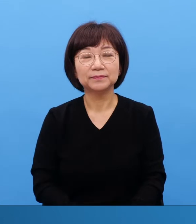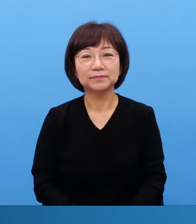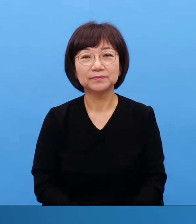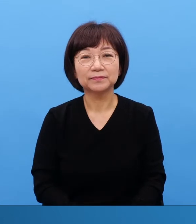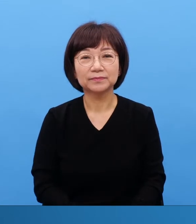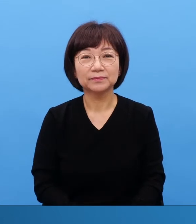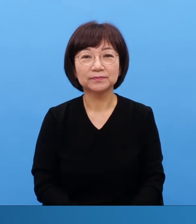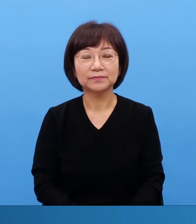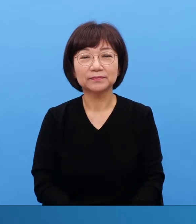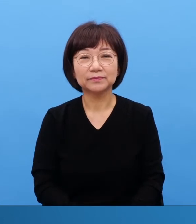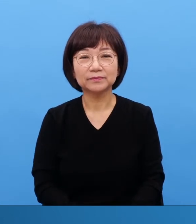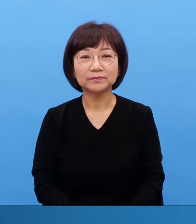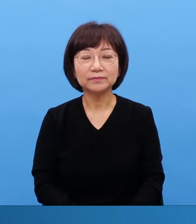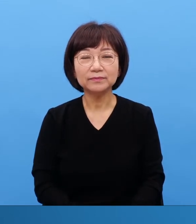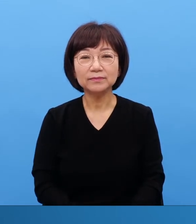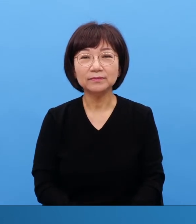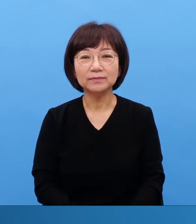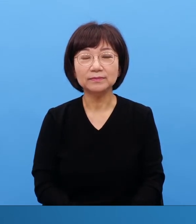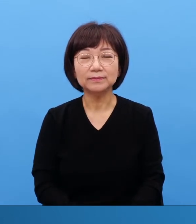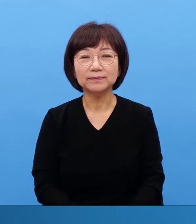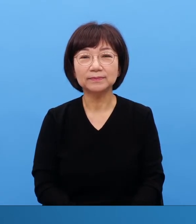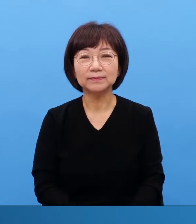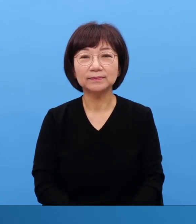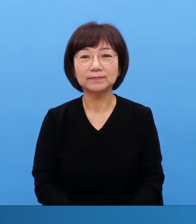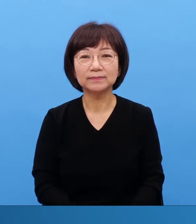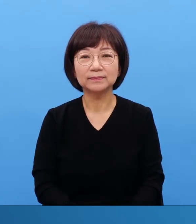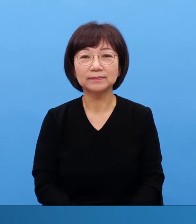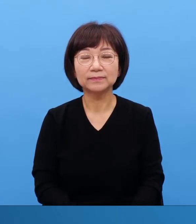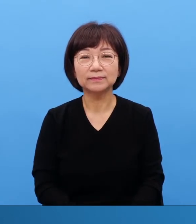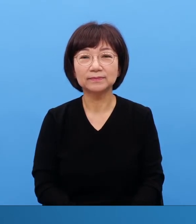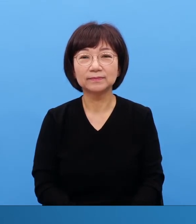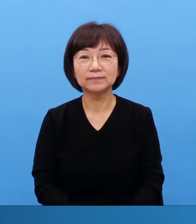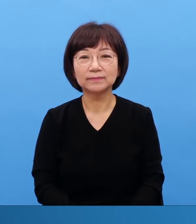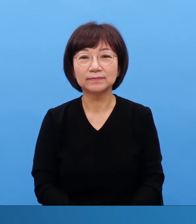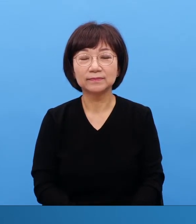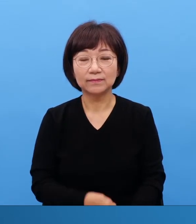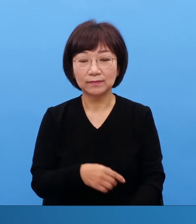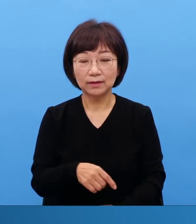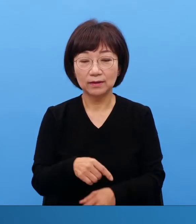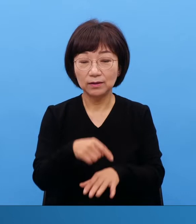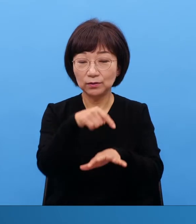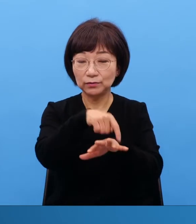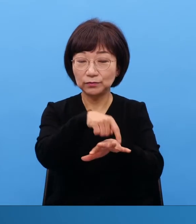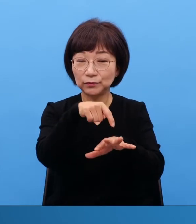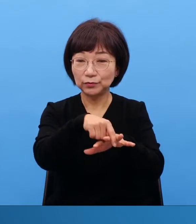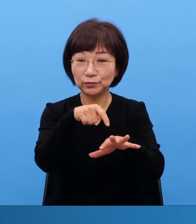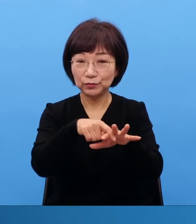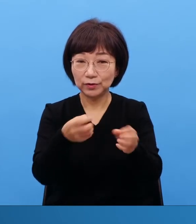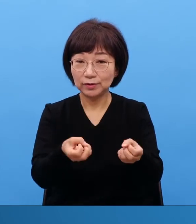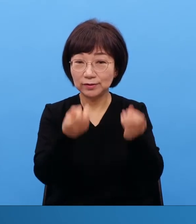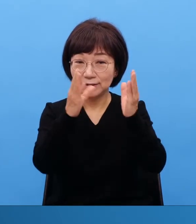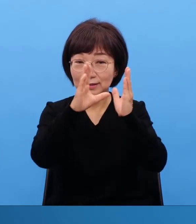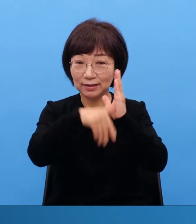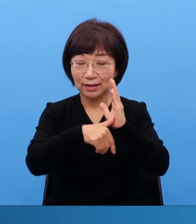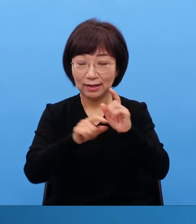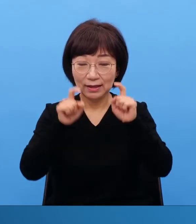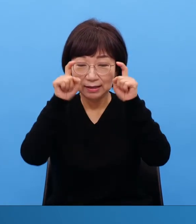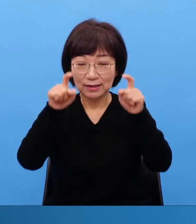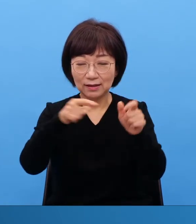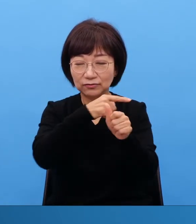그래서 예수님께서 그 때에 이 6월절에만 양을 24만 6천만 원에 낳았습니다